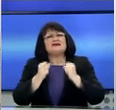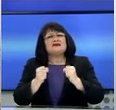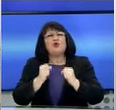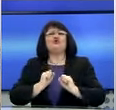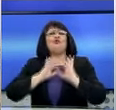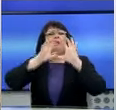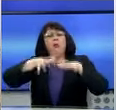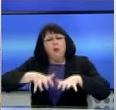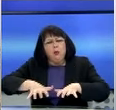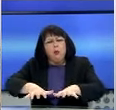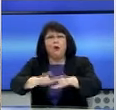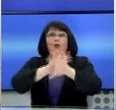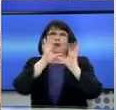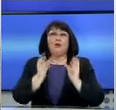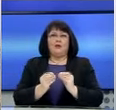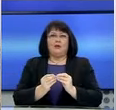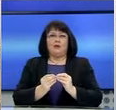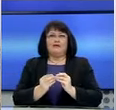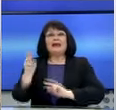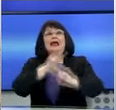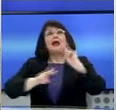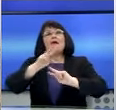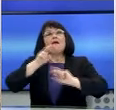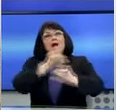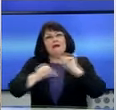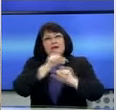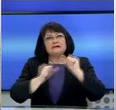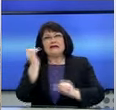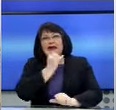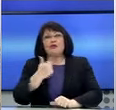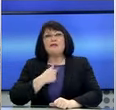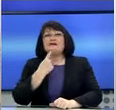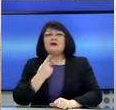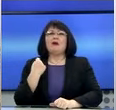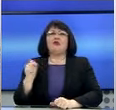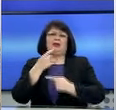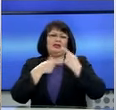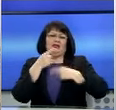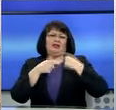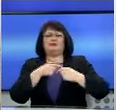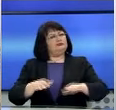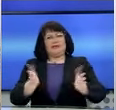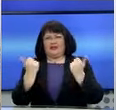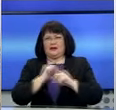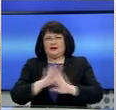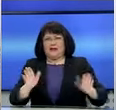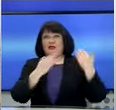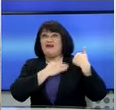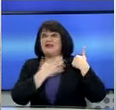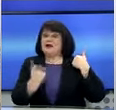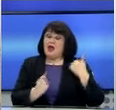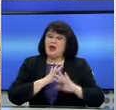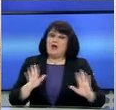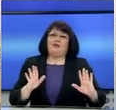σε πλημμύρες, στα επακόλθα μιας ραγδαίας κλιματικής αλλαγής, είπαμε ένα μεγάλο όχι σε δικαιολογίες, σε εκτόσεις ευθύνης,